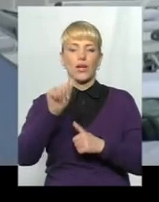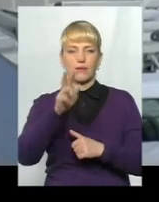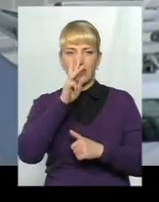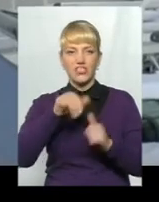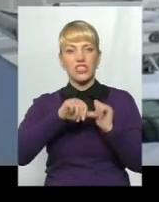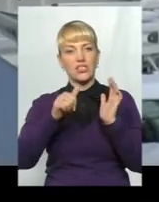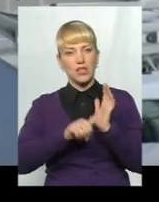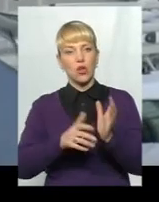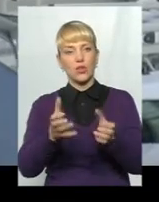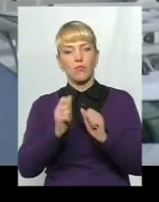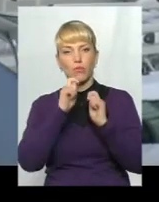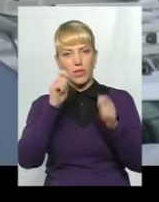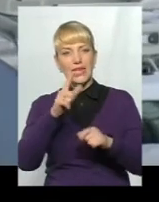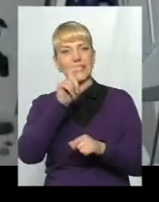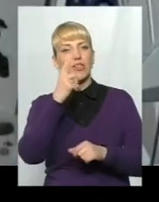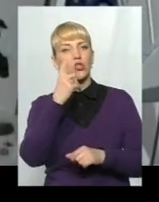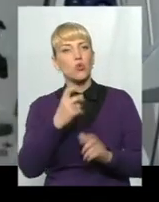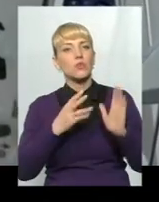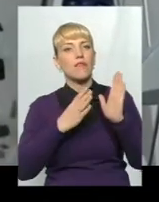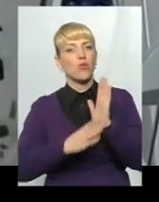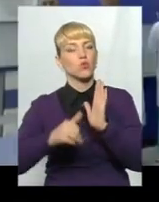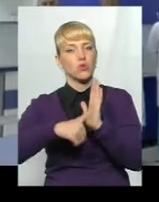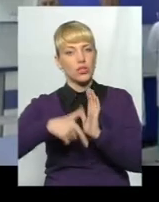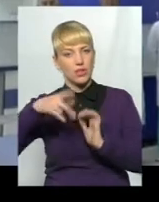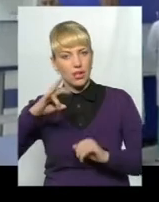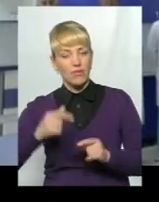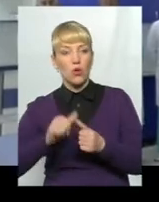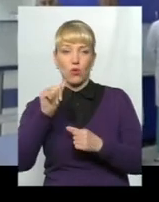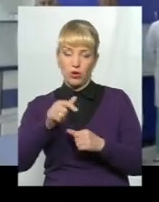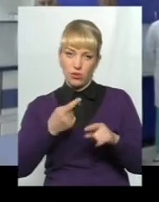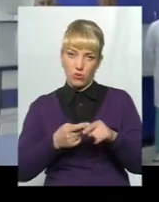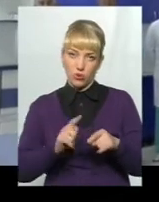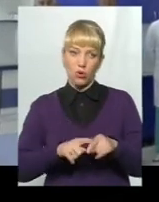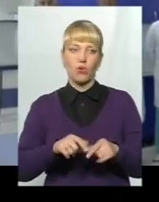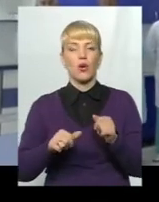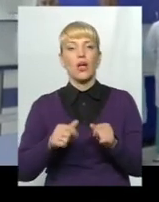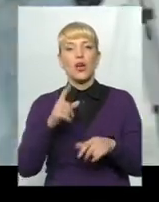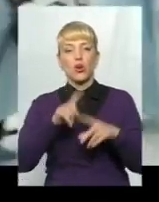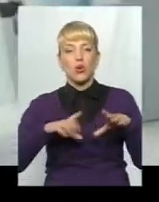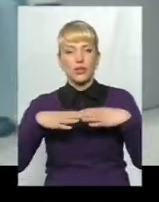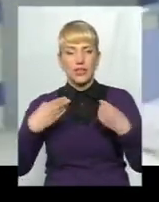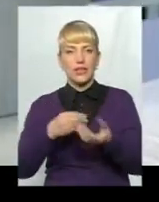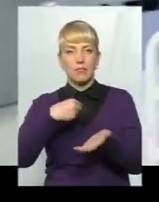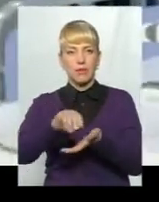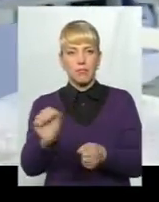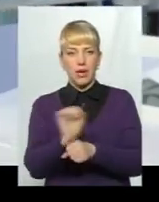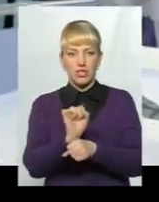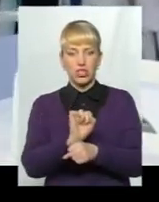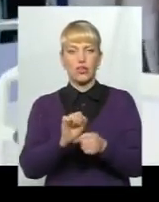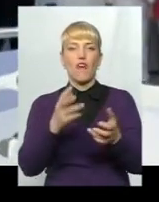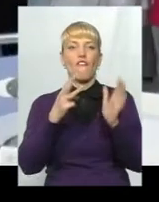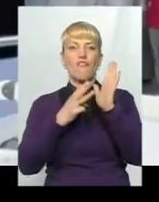подарунок за 196 гривень. Окрім того, минулоріччя родина Розгонюків придбала транспортних засіб вартістю